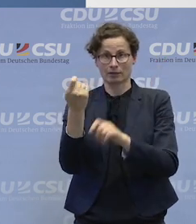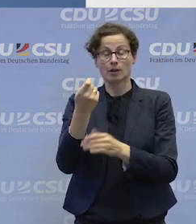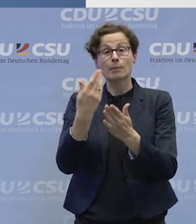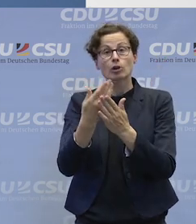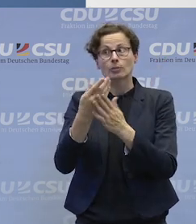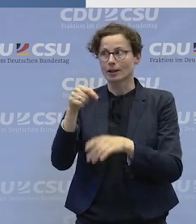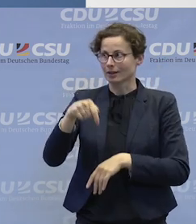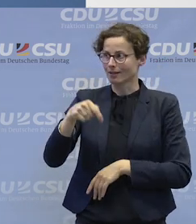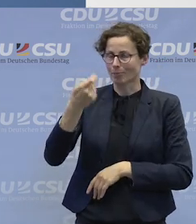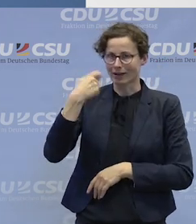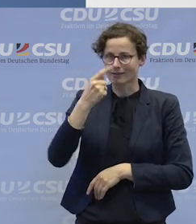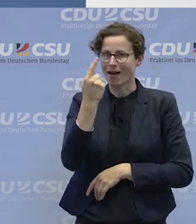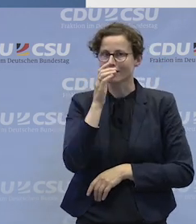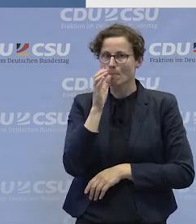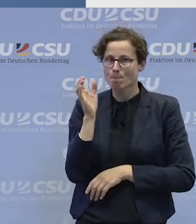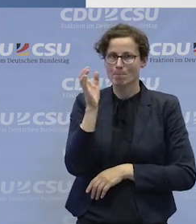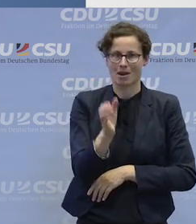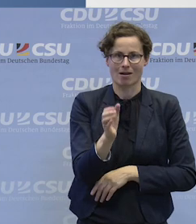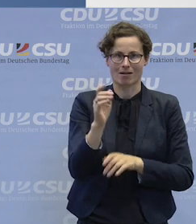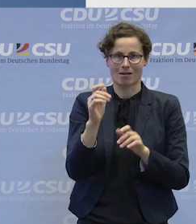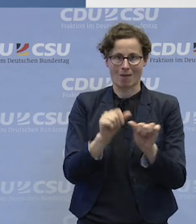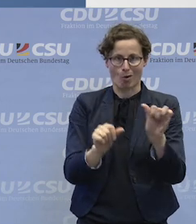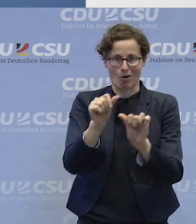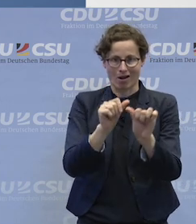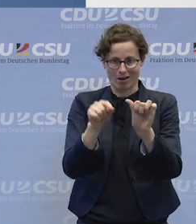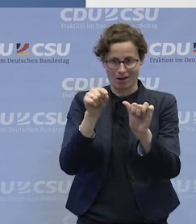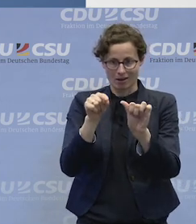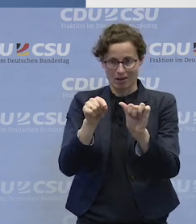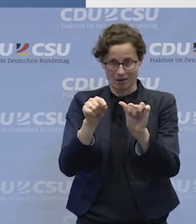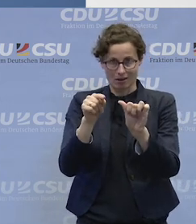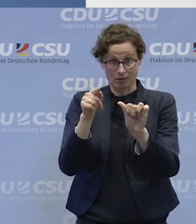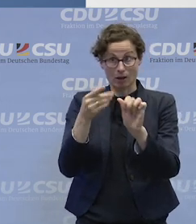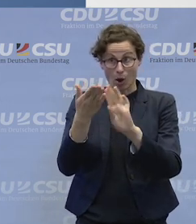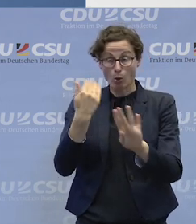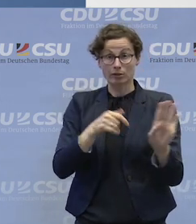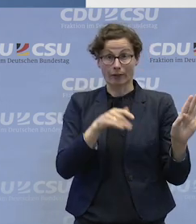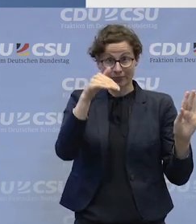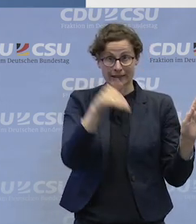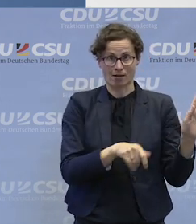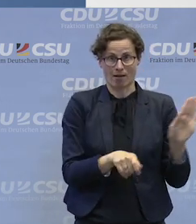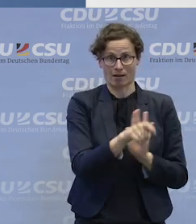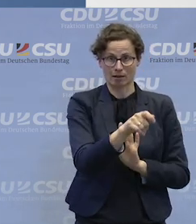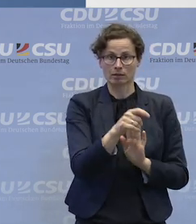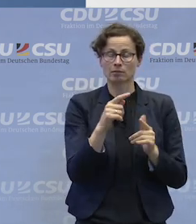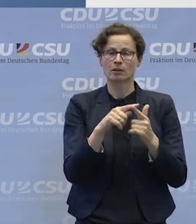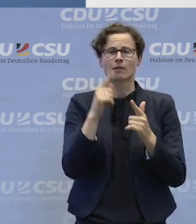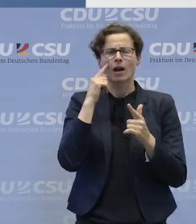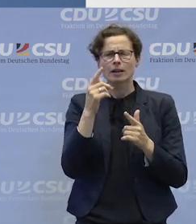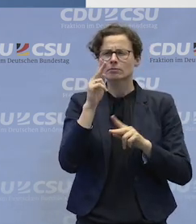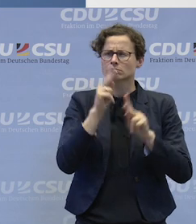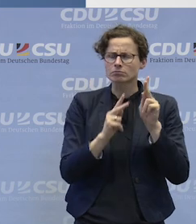Niederrhein hier in Berlin herstellt. Es gibt einen Weinberg in Rheinland-Pfalz, es gibt Hotels, es gibt